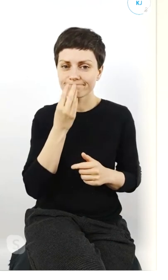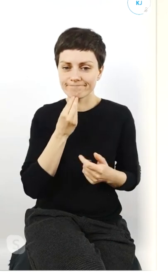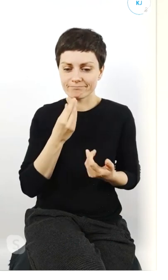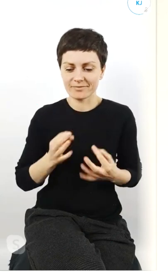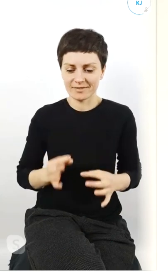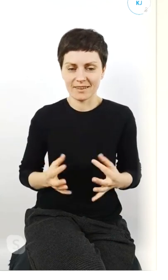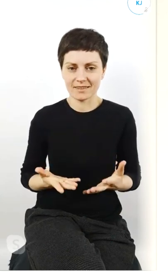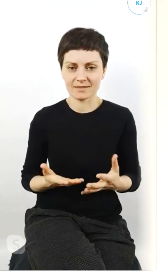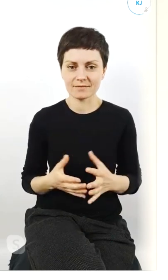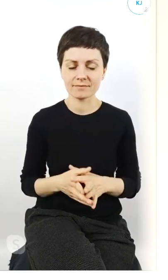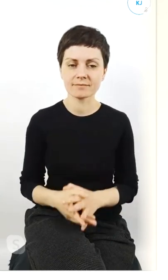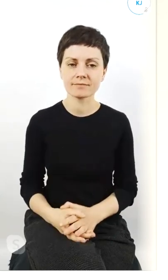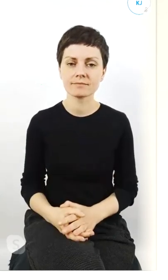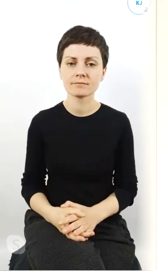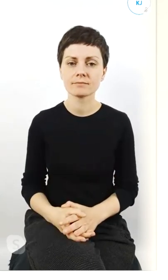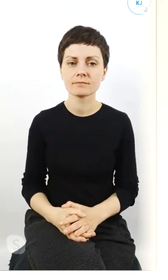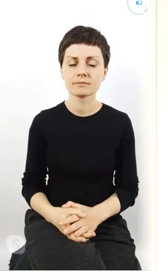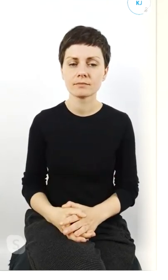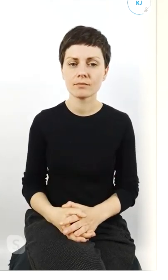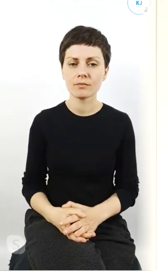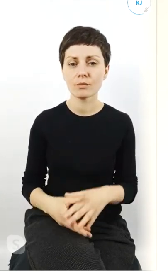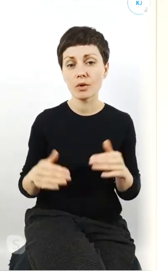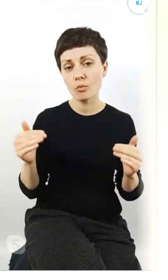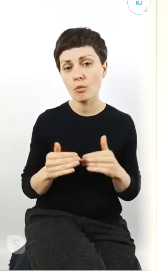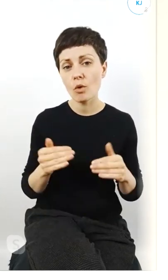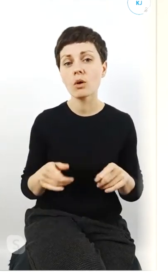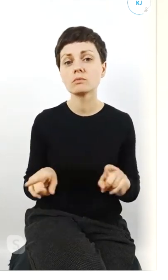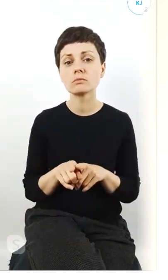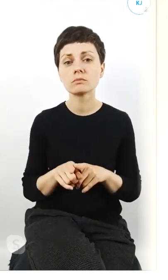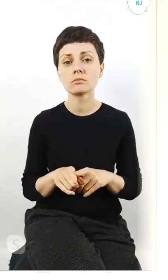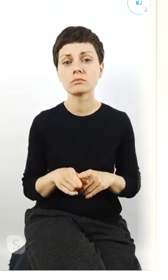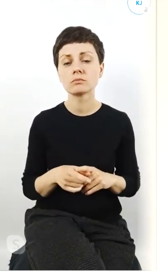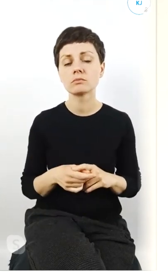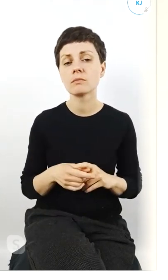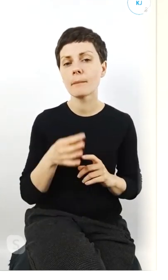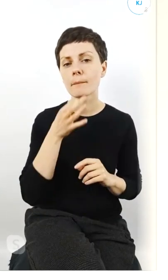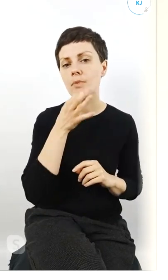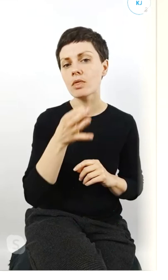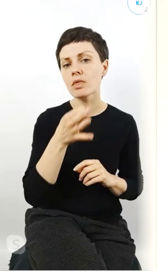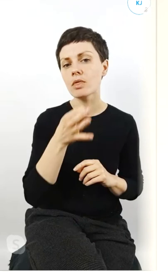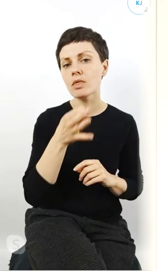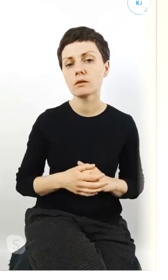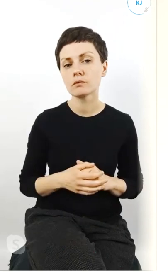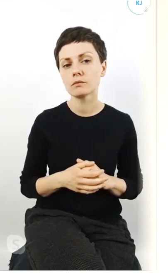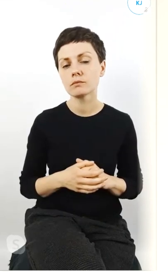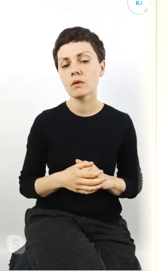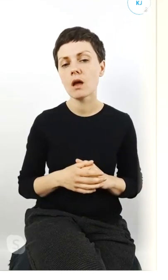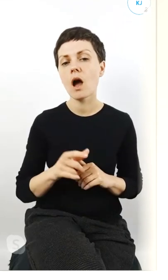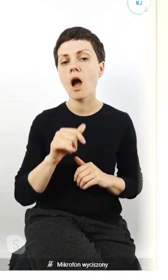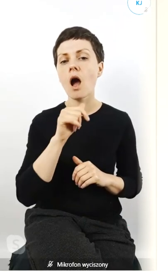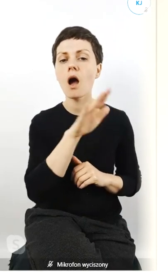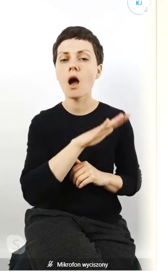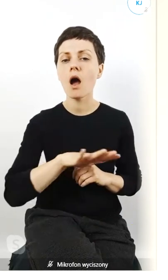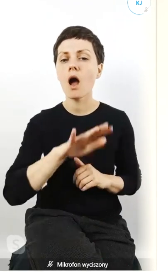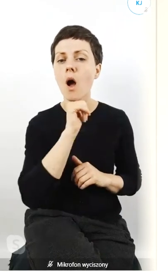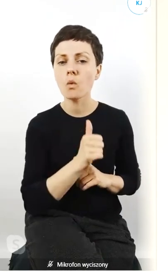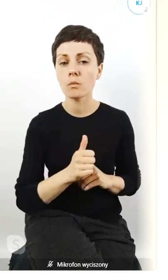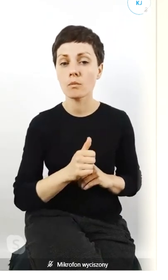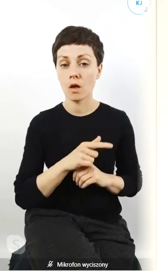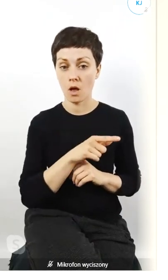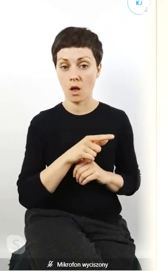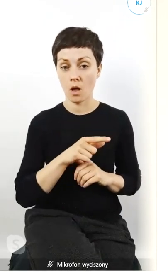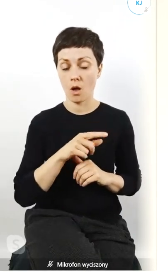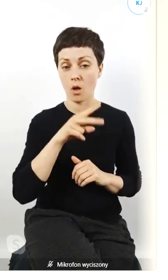i może jeszcze pytanie o Europę czy czy Unia Europejska